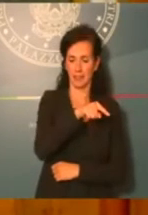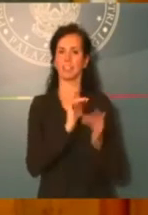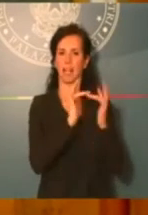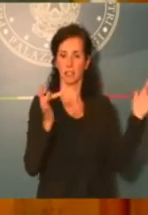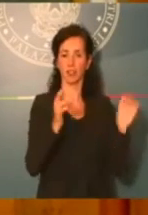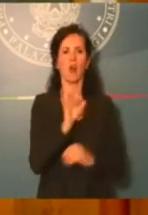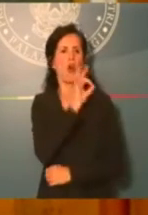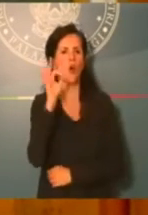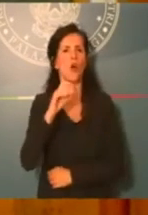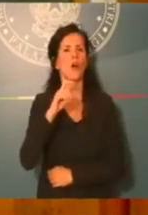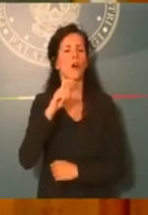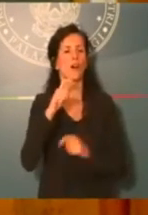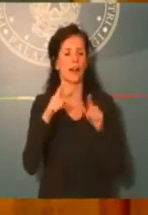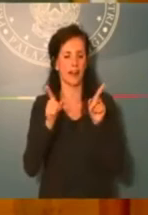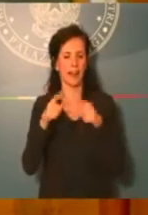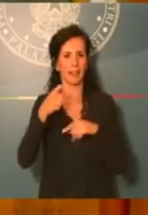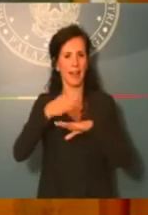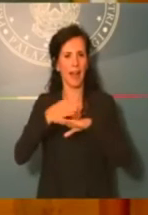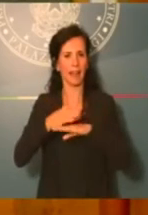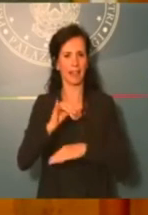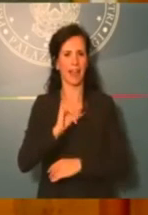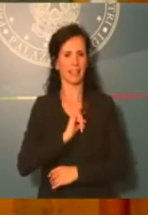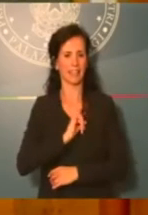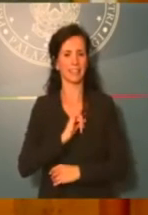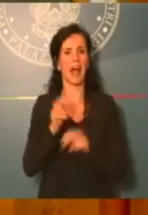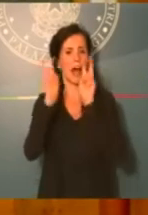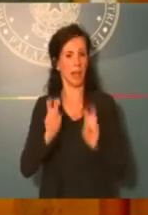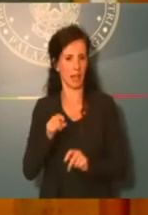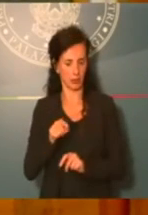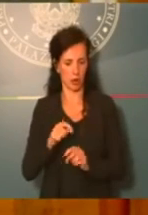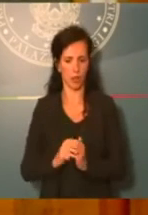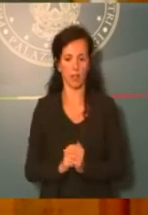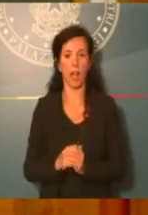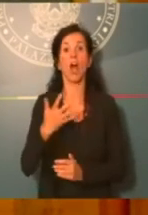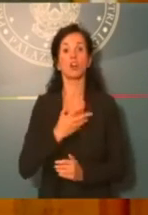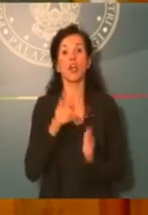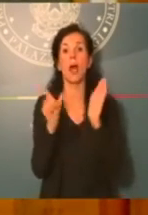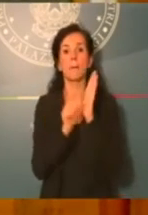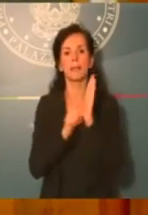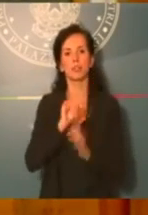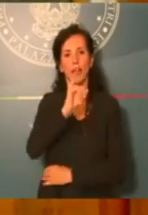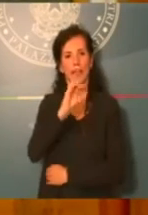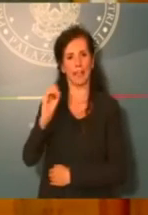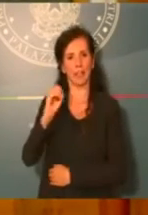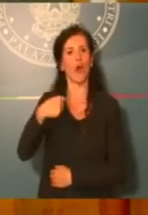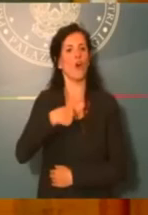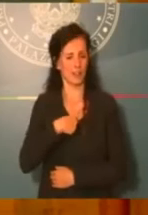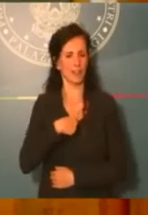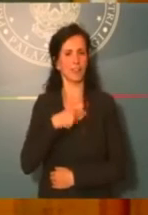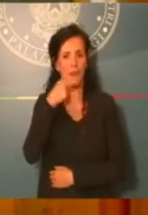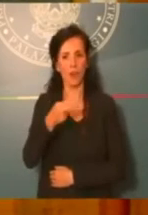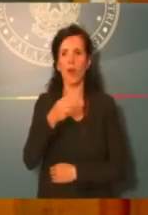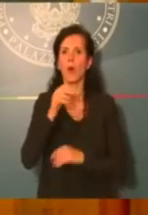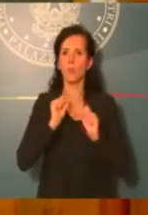elettronica. Attraverso un'unica applicazione, l'applicazione Io, che i cittadini trovano già da oggi sui loro smartphone,